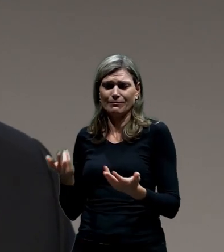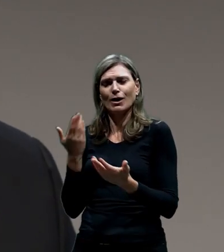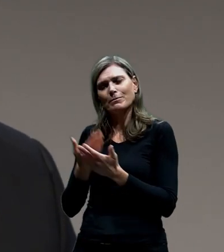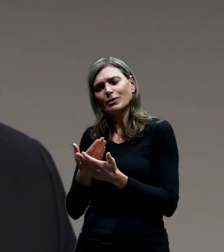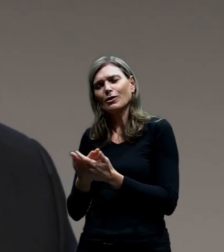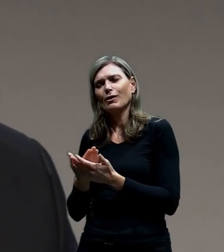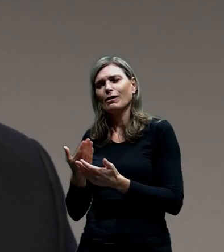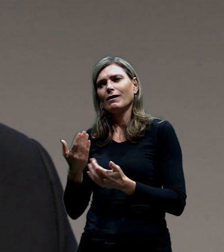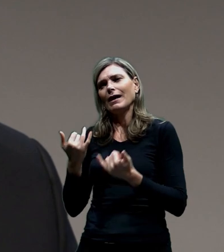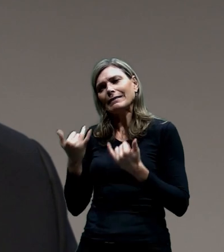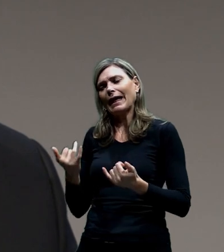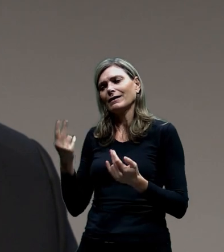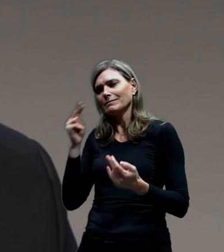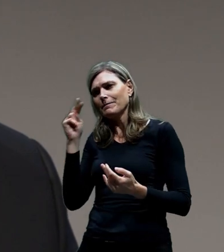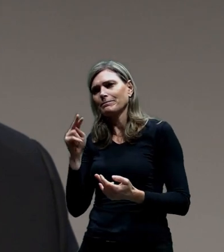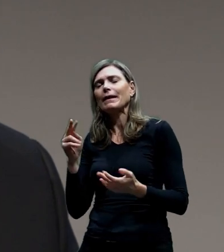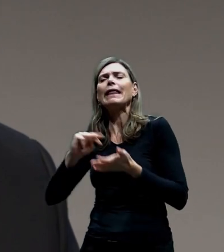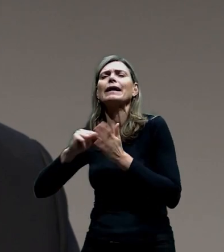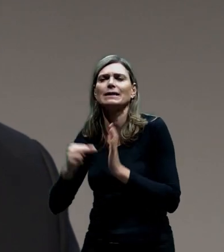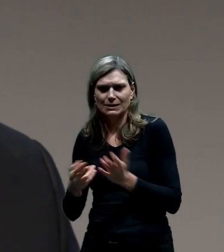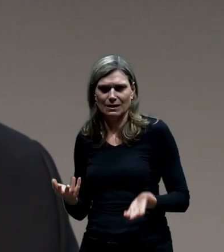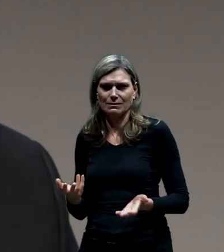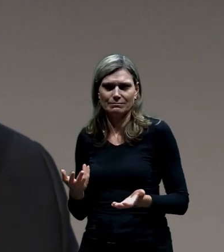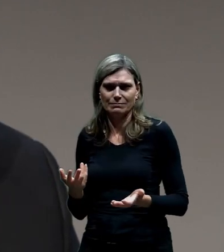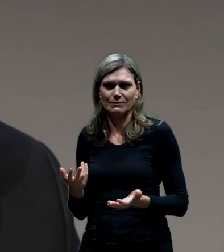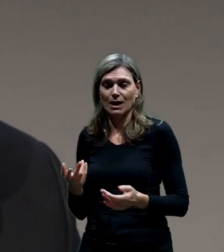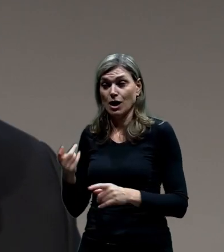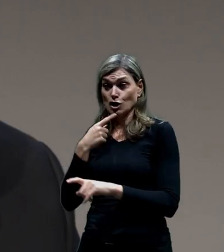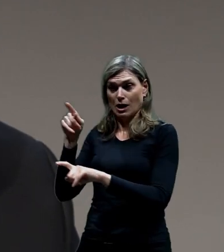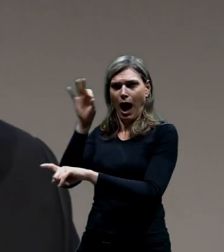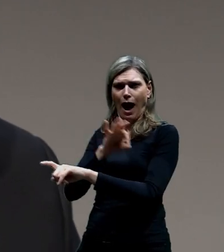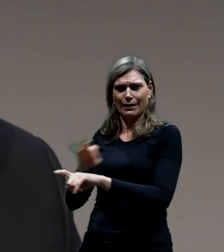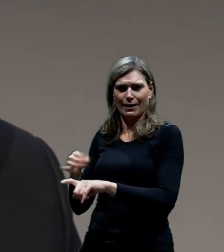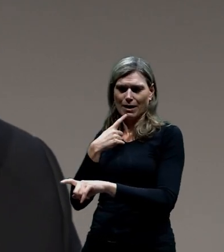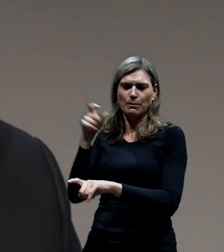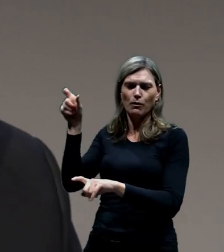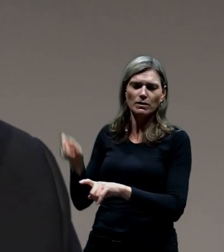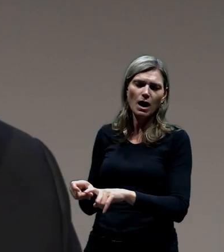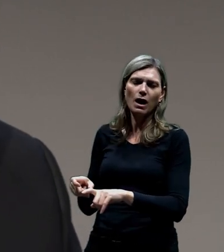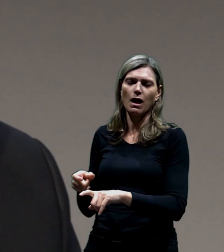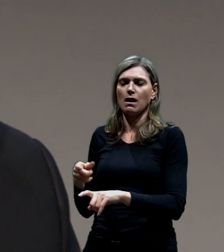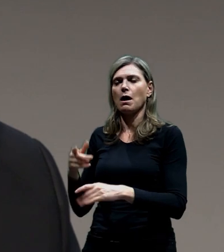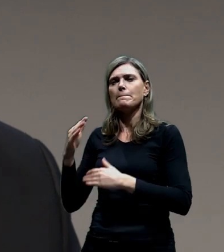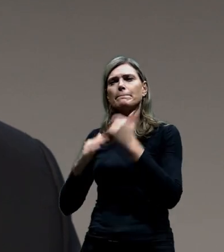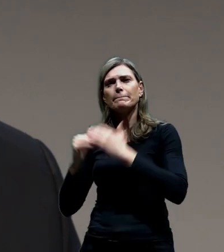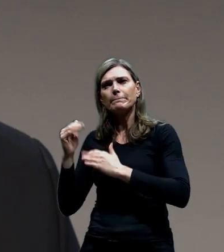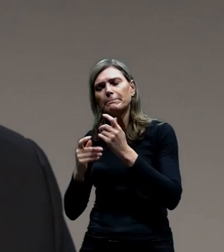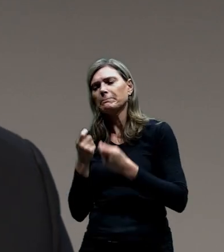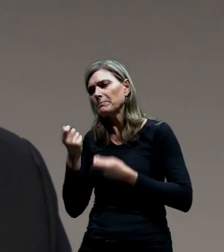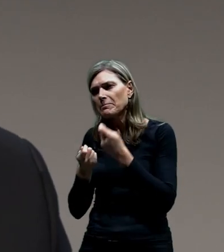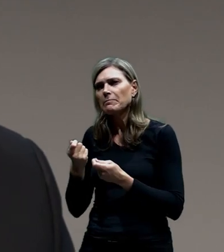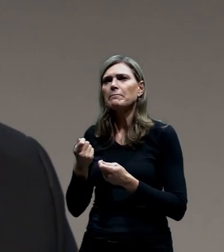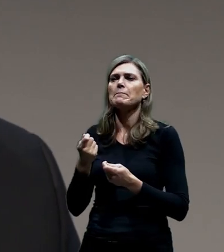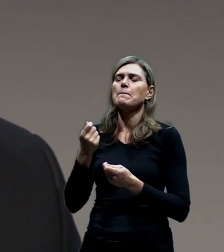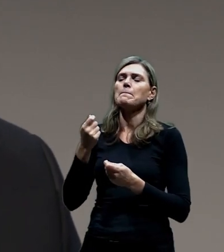podstatě jako čistě technická záležitost. To, co říkal pan architekt, že my máme v těch stavbách nebo uvažujeme s